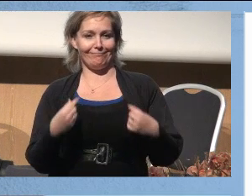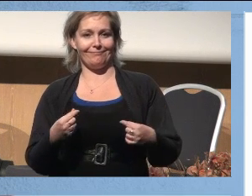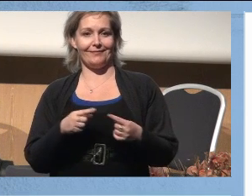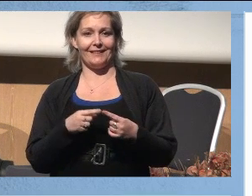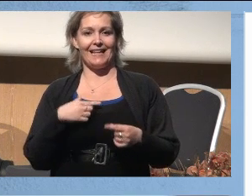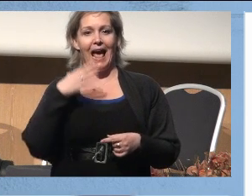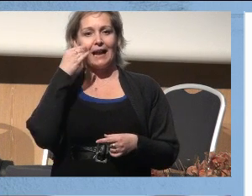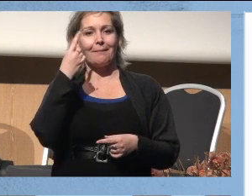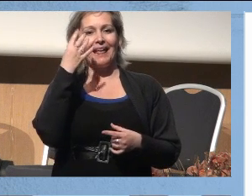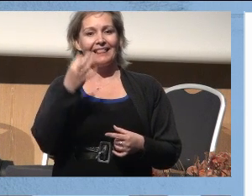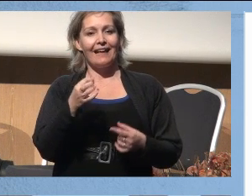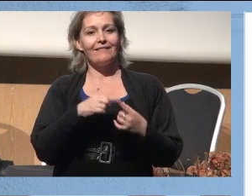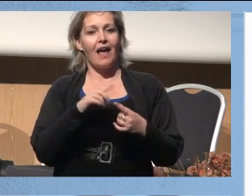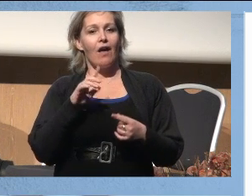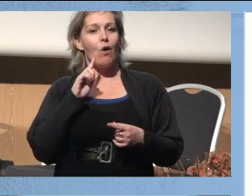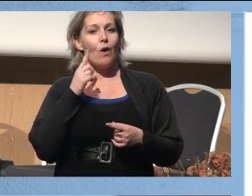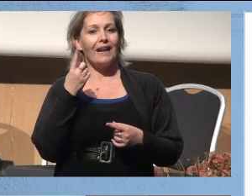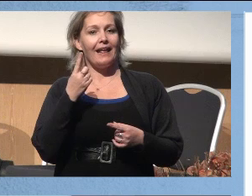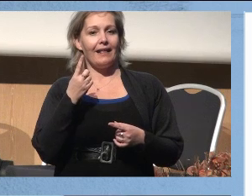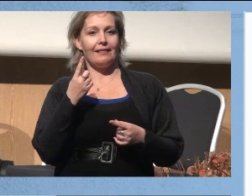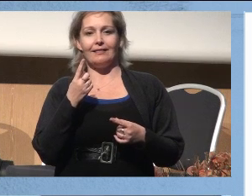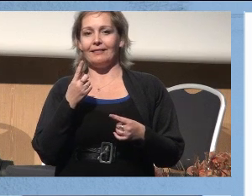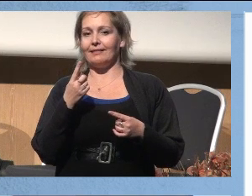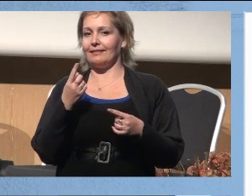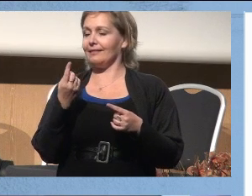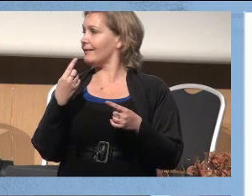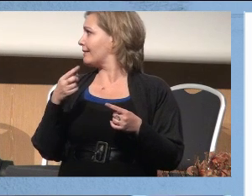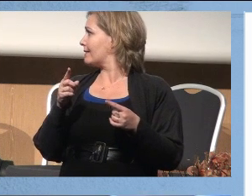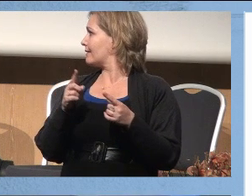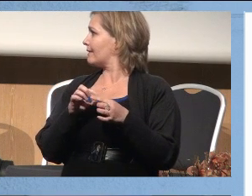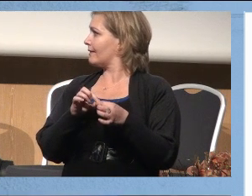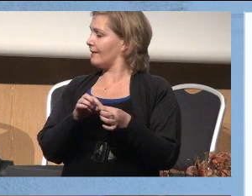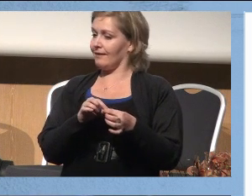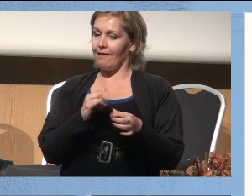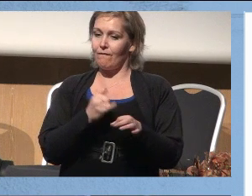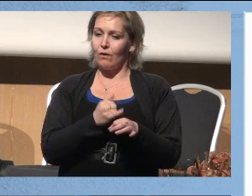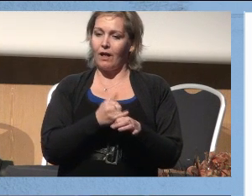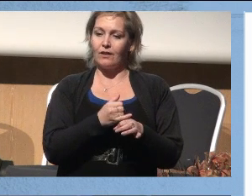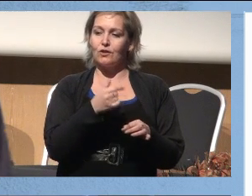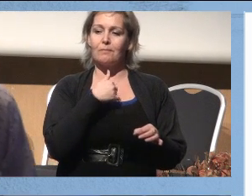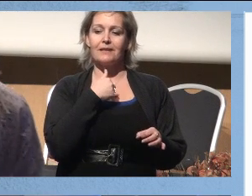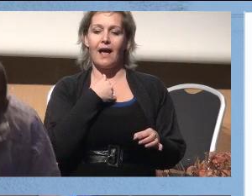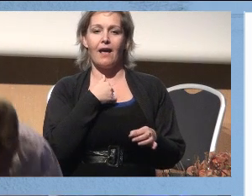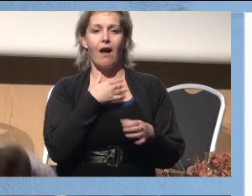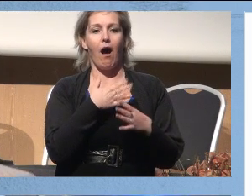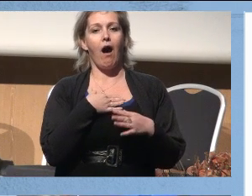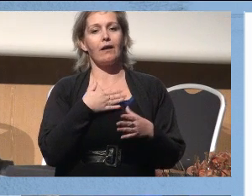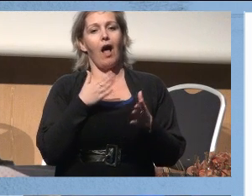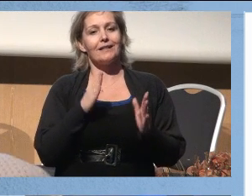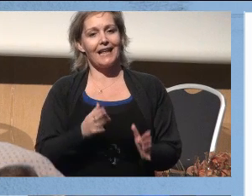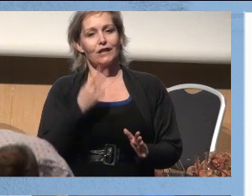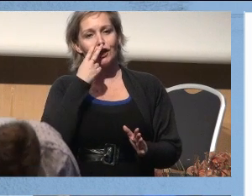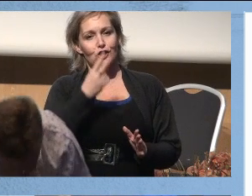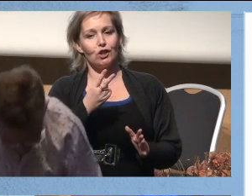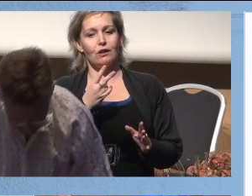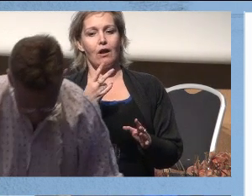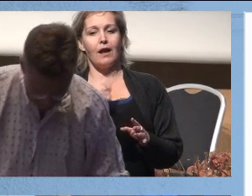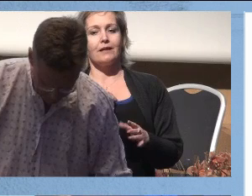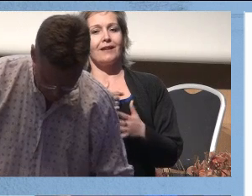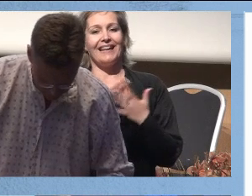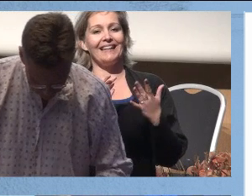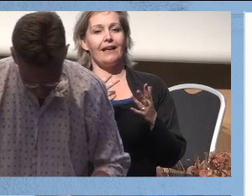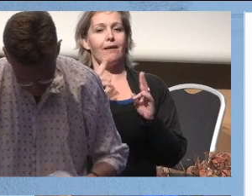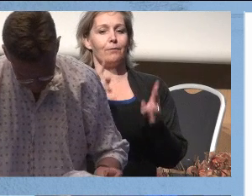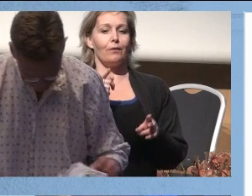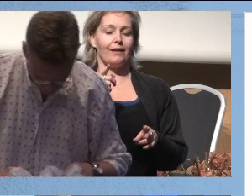Nå glemte jeg bare en ting, for det hører jo en effekt til med her som jeg egentlig burde hatt med dere. Og som jeg av anstendighetssyn, også skal jeg da ikke